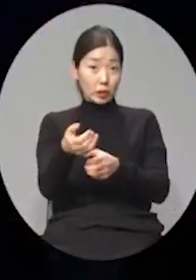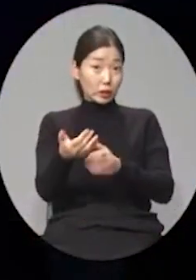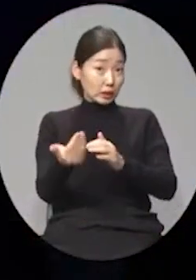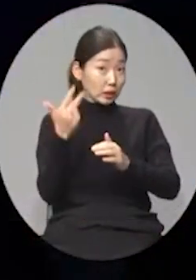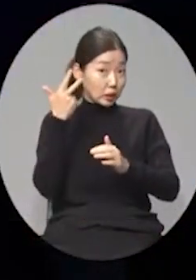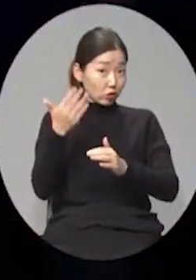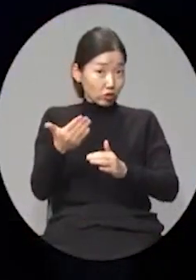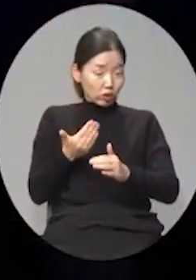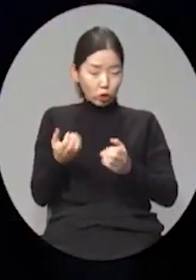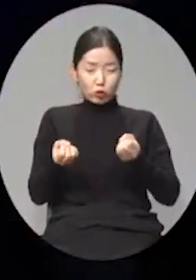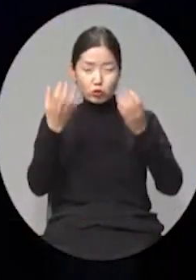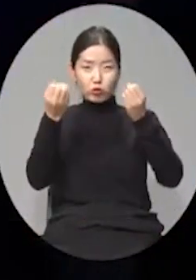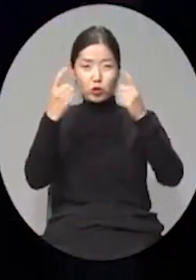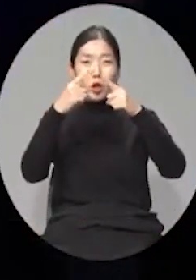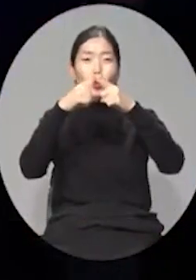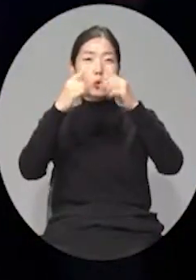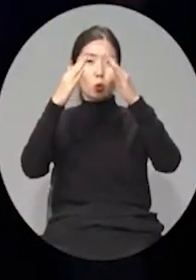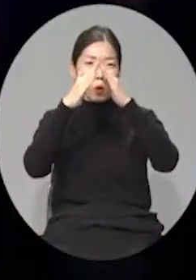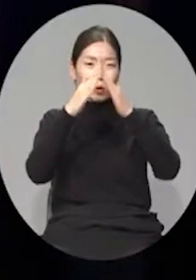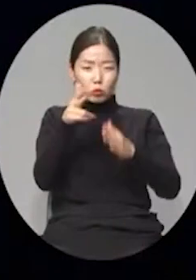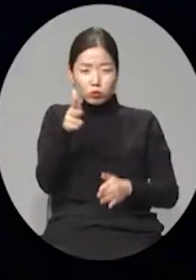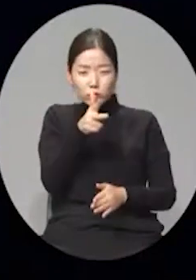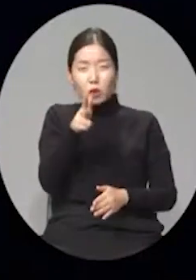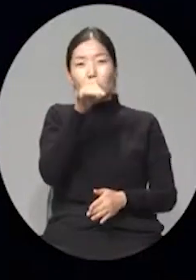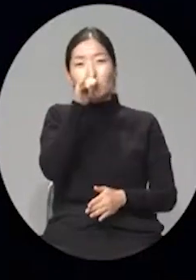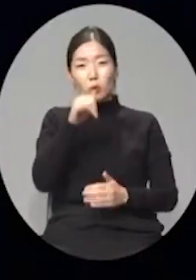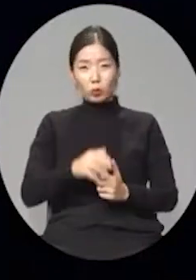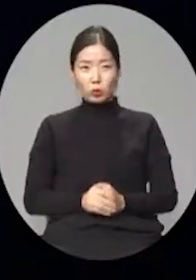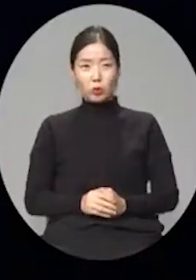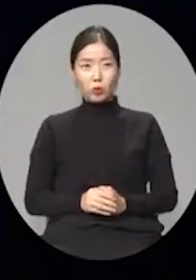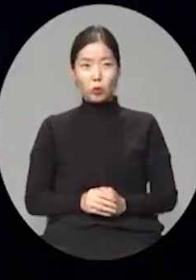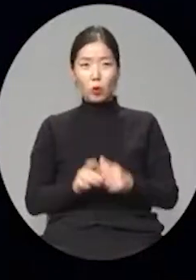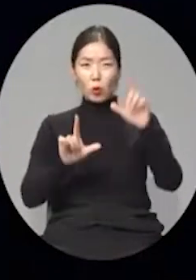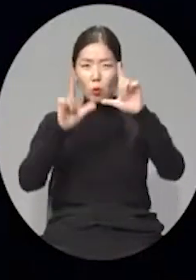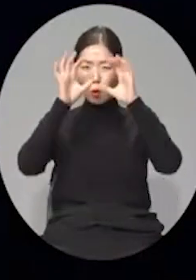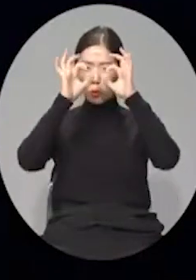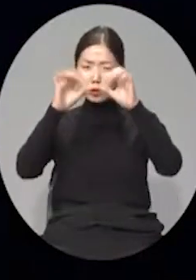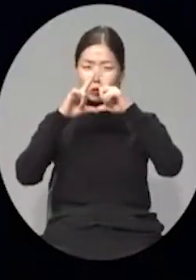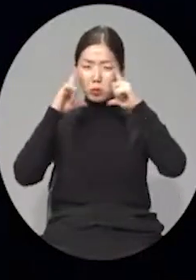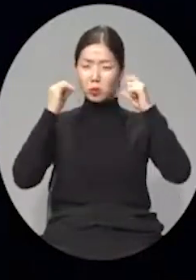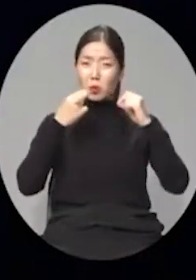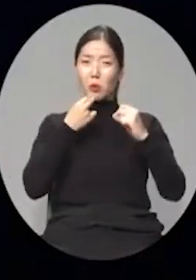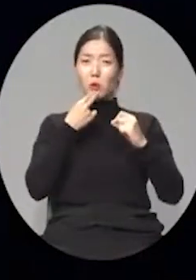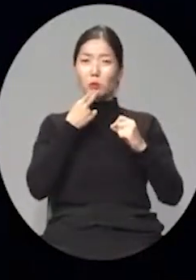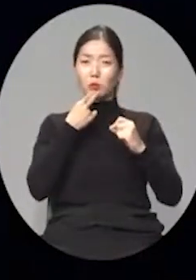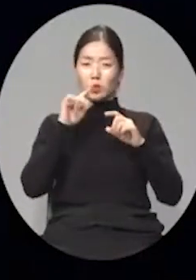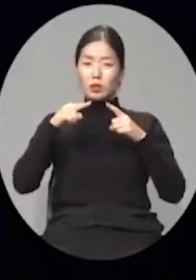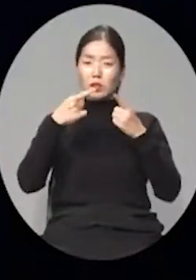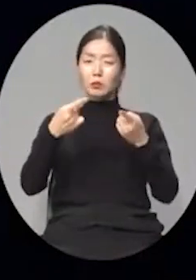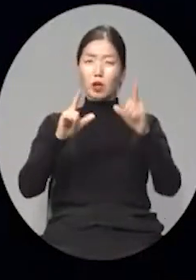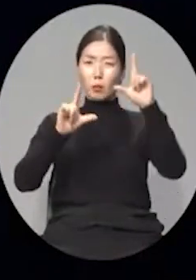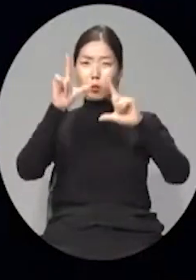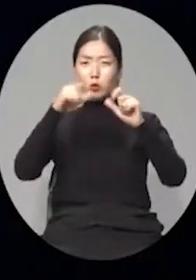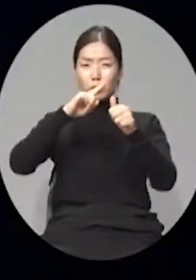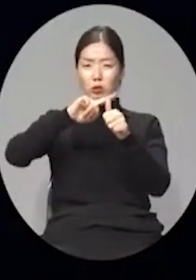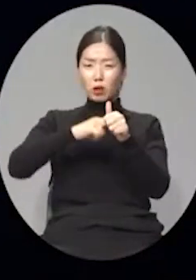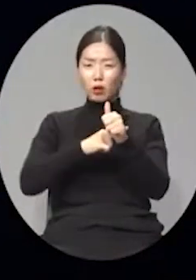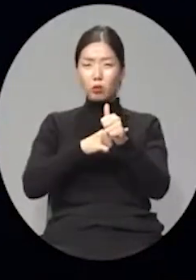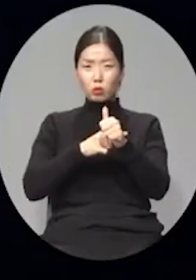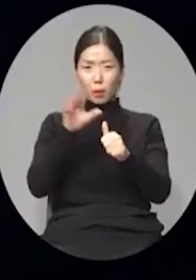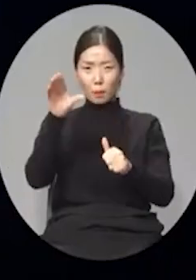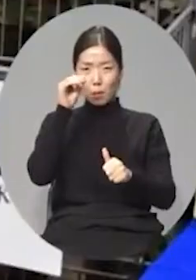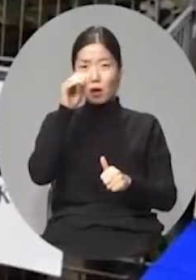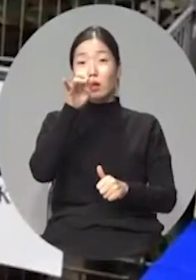앞두고 축제가 열린 교회 예배당을 촬영한 사진. 실루엣들 사이로 마스크를 쓰지 않은 한 참석자의 모습이 자연스럽게